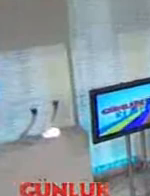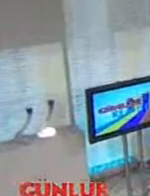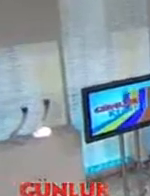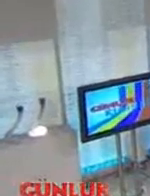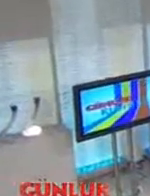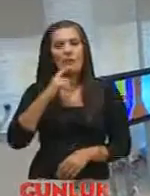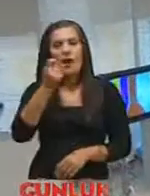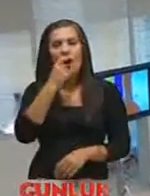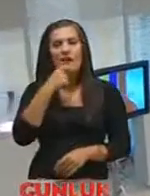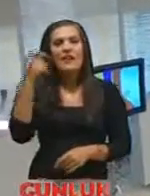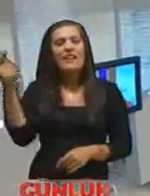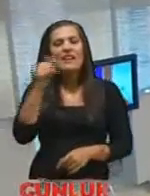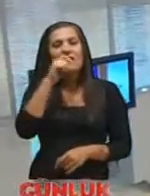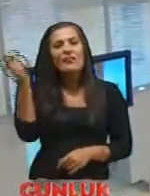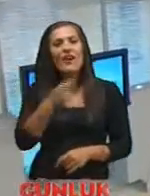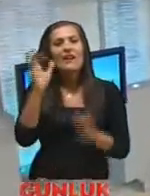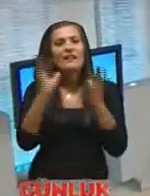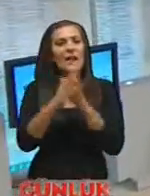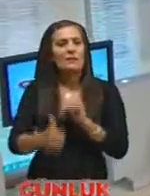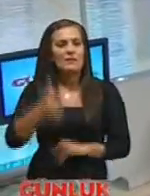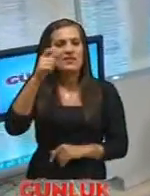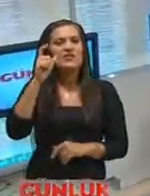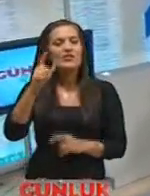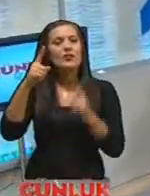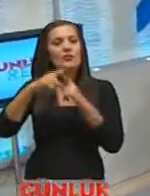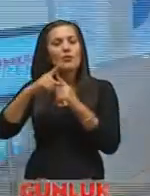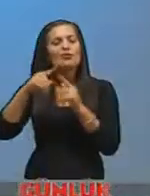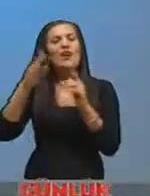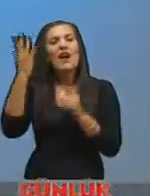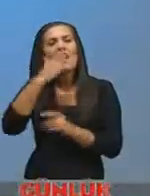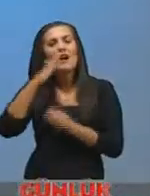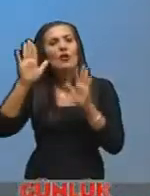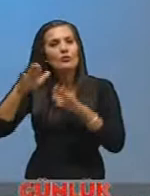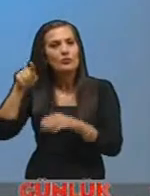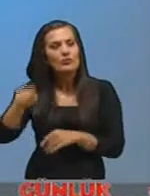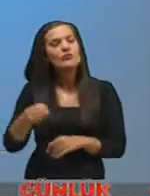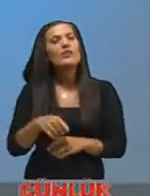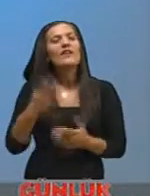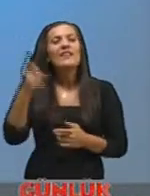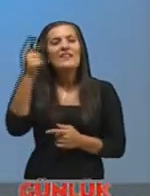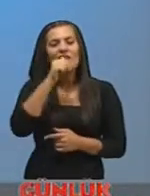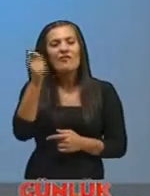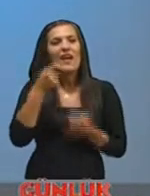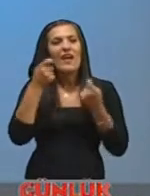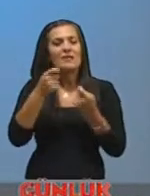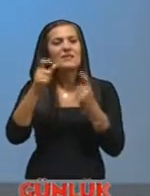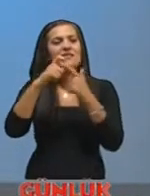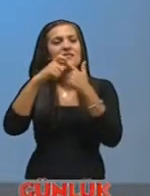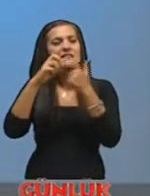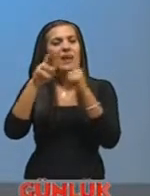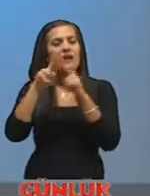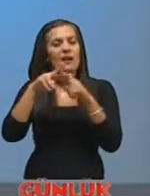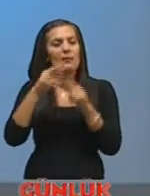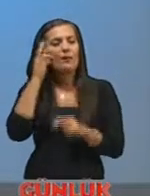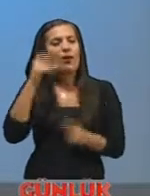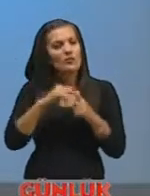Efendim Ankara İtfaiye Dairesi Başkanı Ceyhun Tonguç Karakuş ve İtfaiye Eğitmeni Serkan Şimşek hoş geldiniz